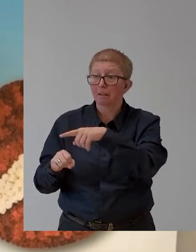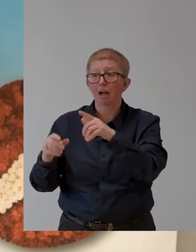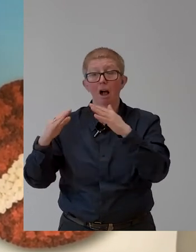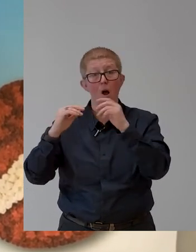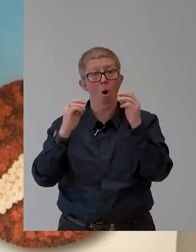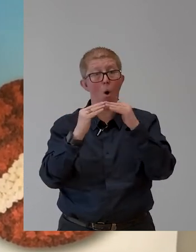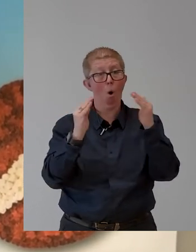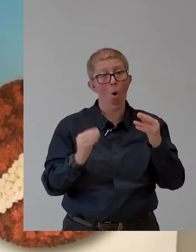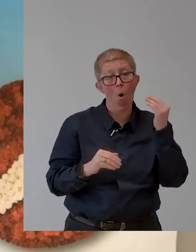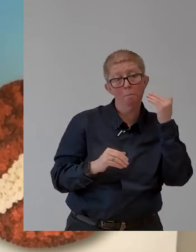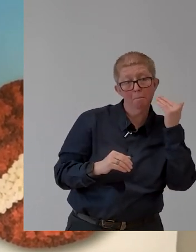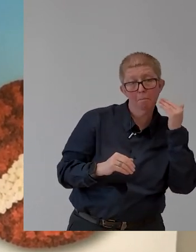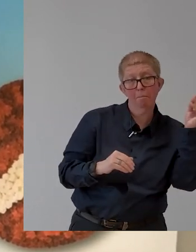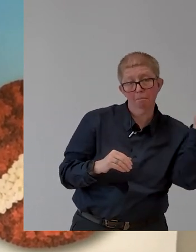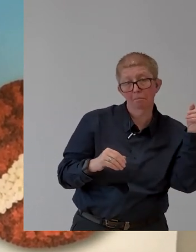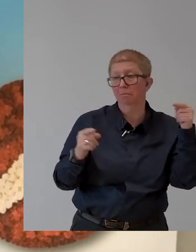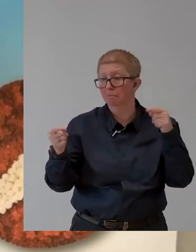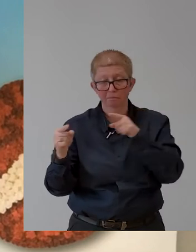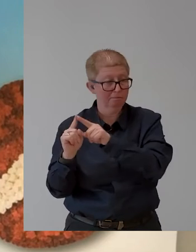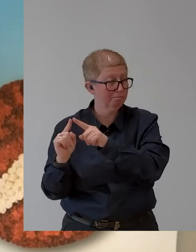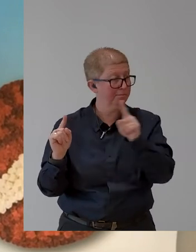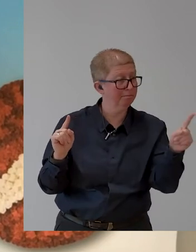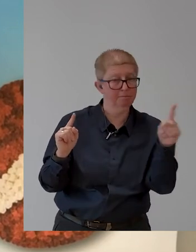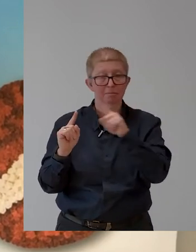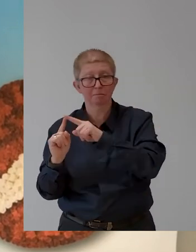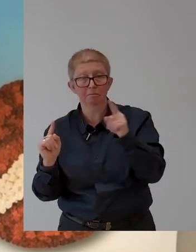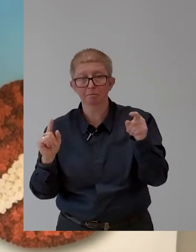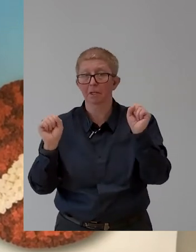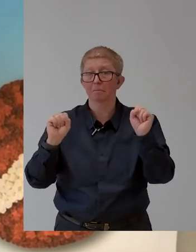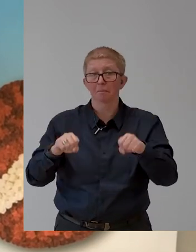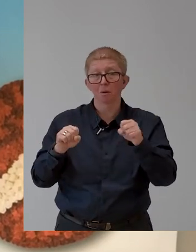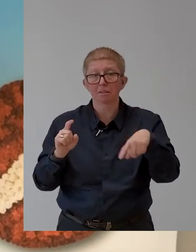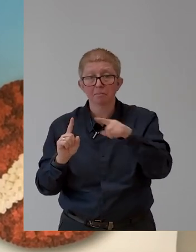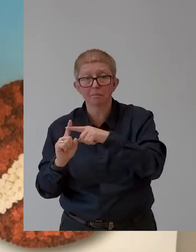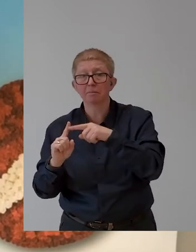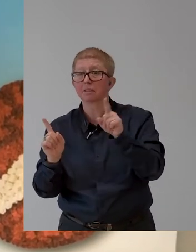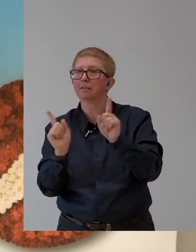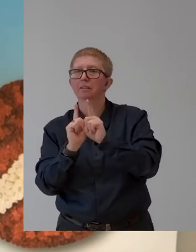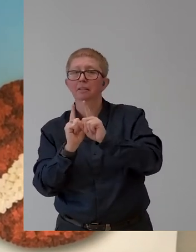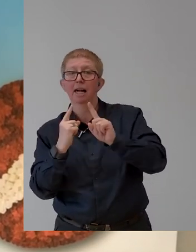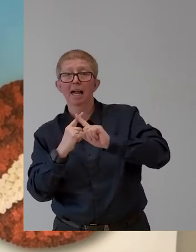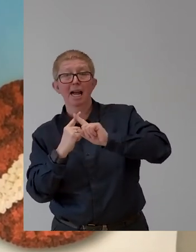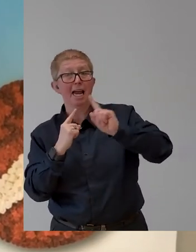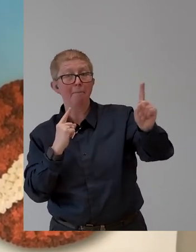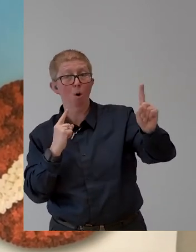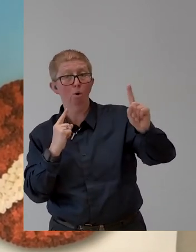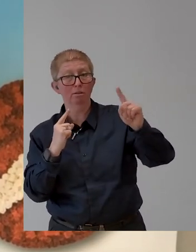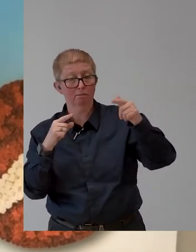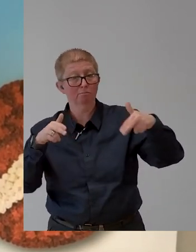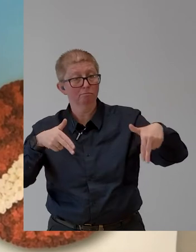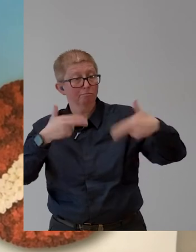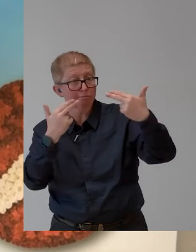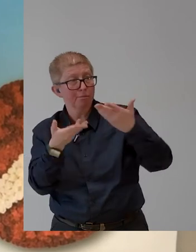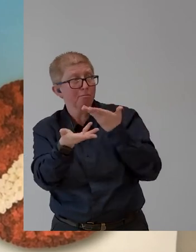if necessary, to take advantage also of our remote advice via video or for those who